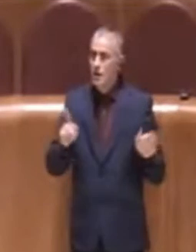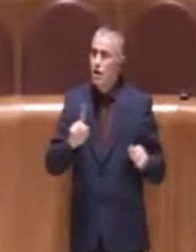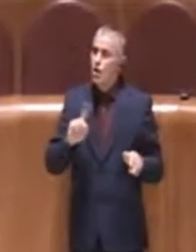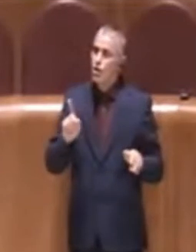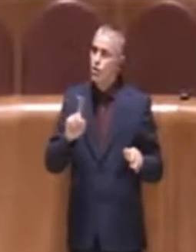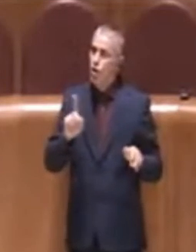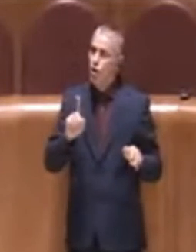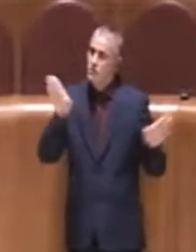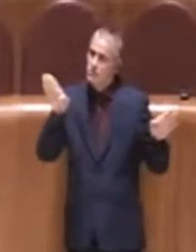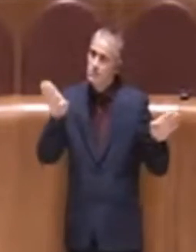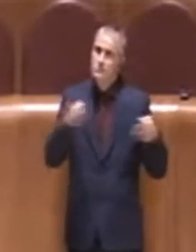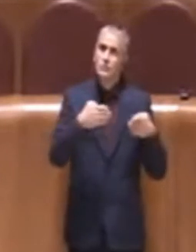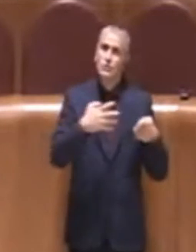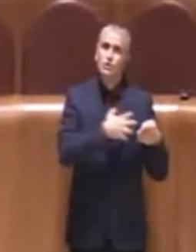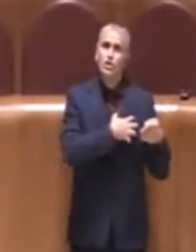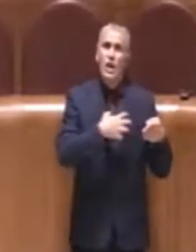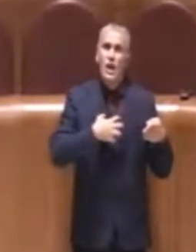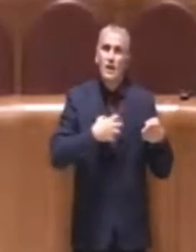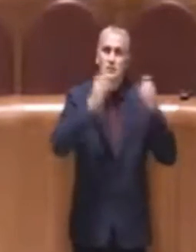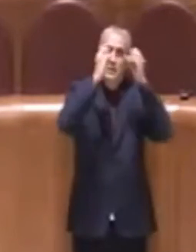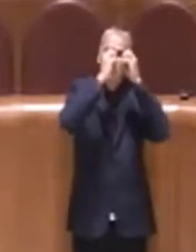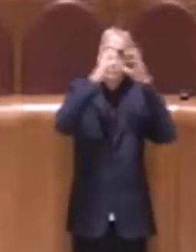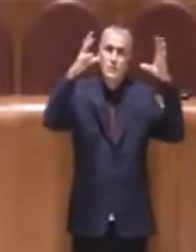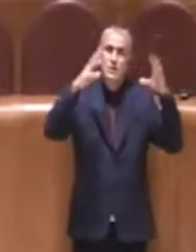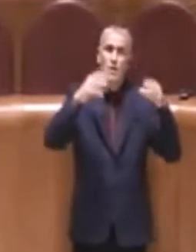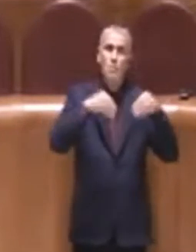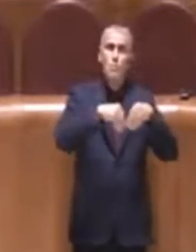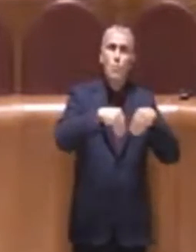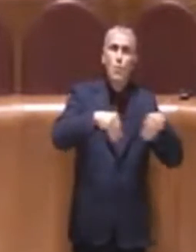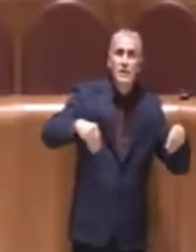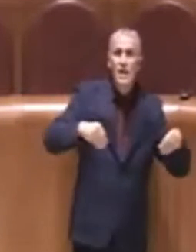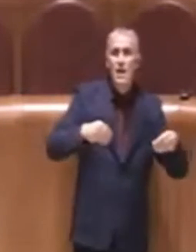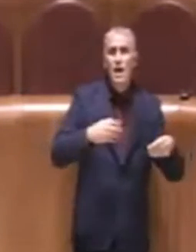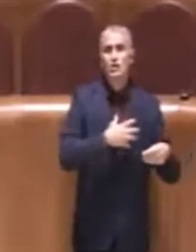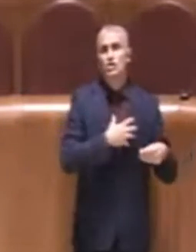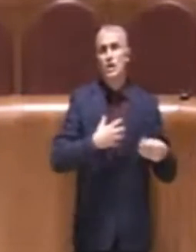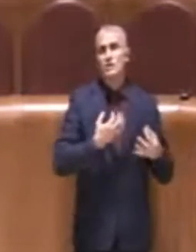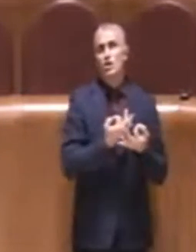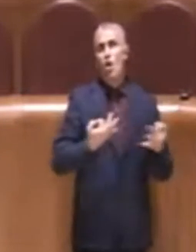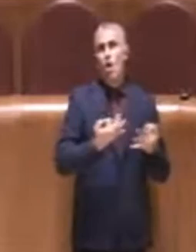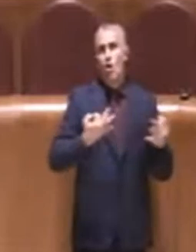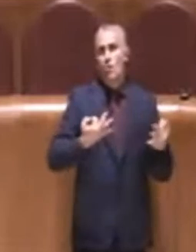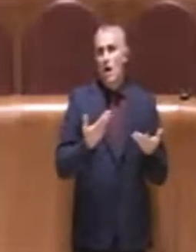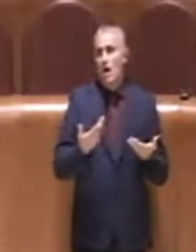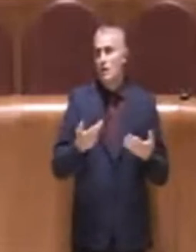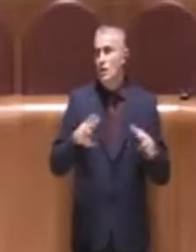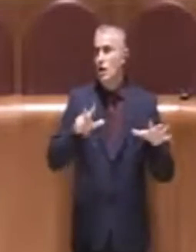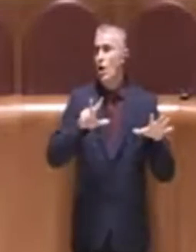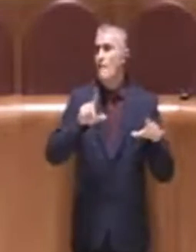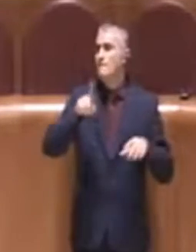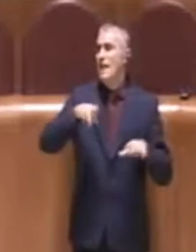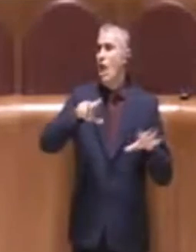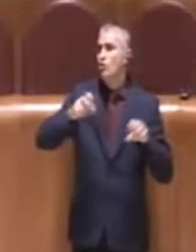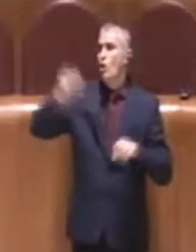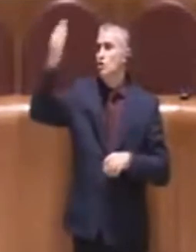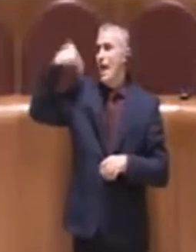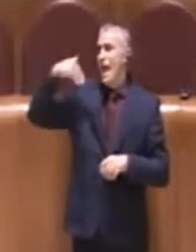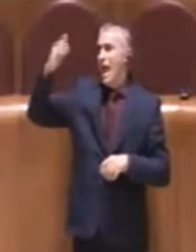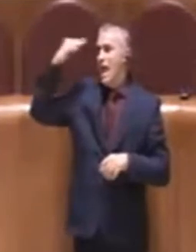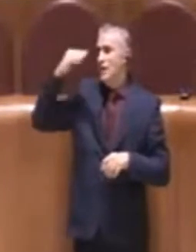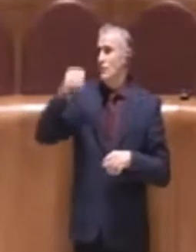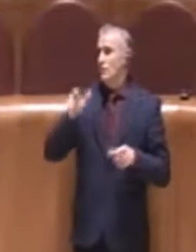immaginiamo quando pensiamo al museo delle scienze tradizionali. Quello è un museo ottocentesco, mi permetto di dire.